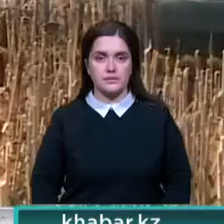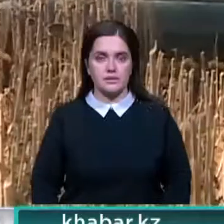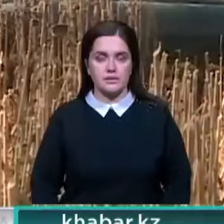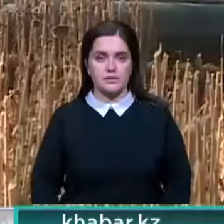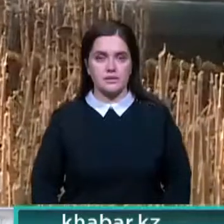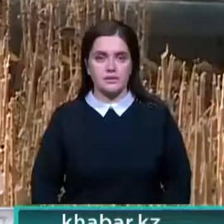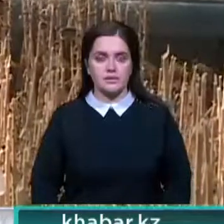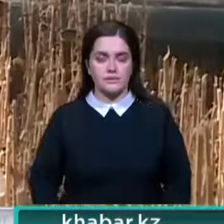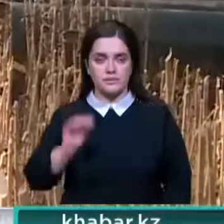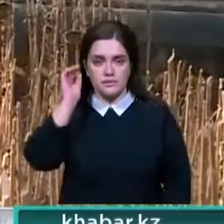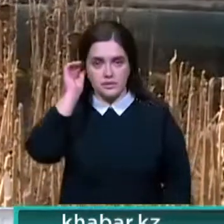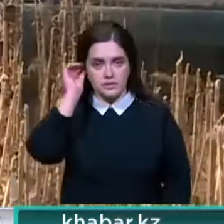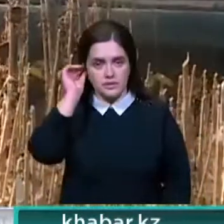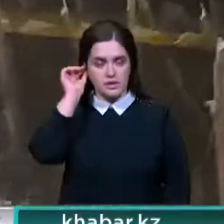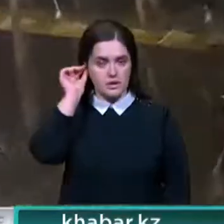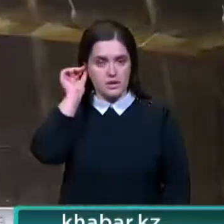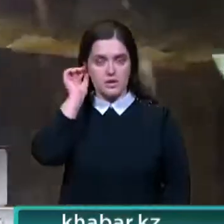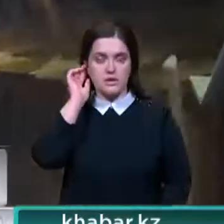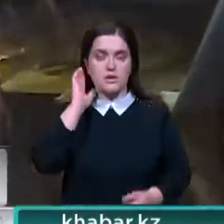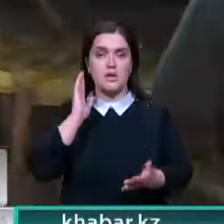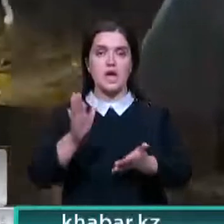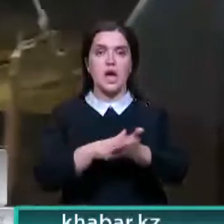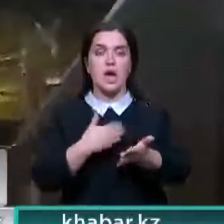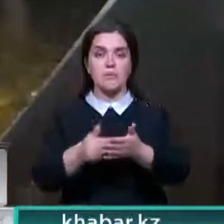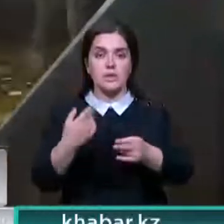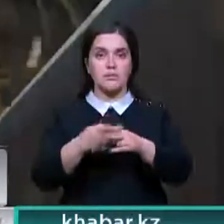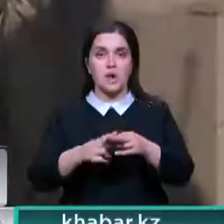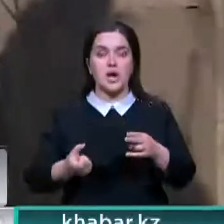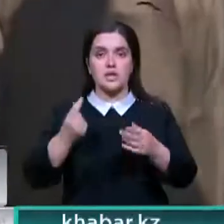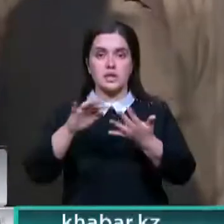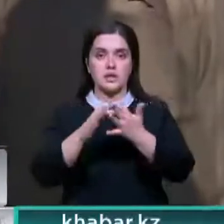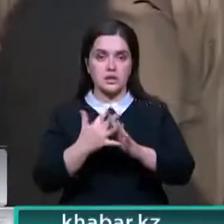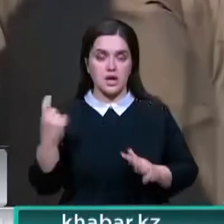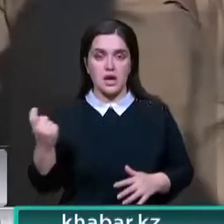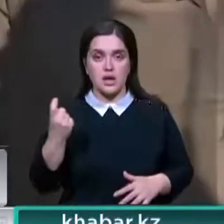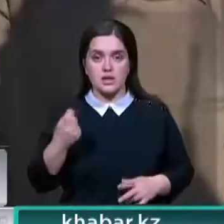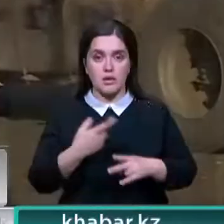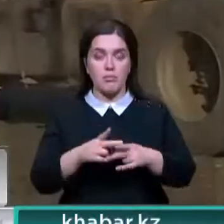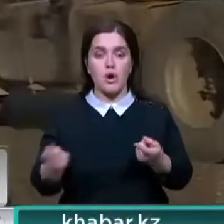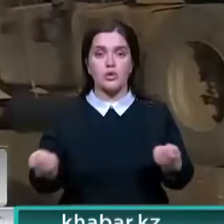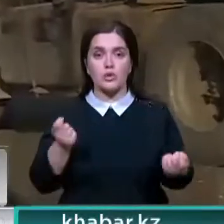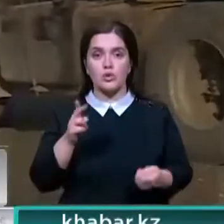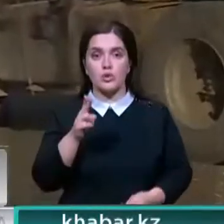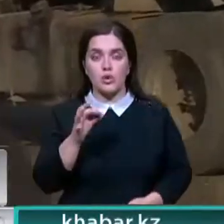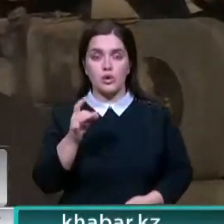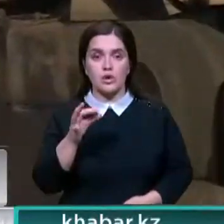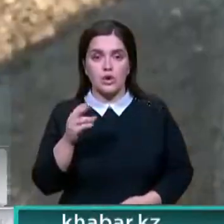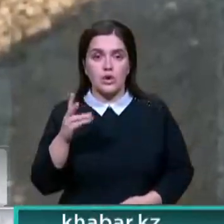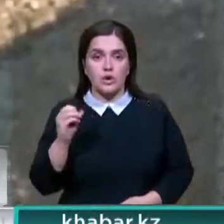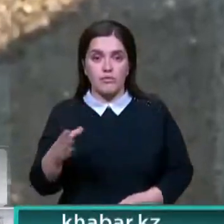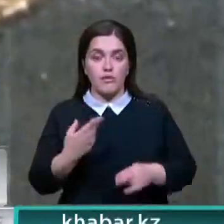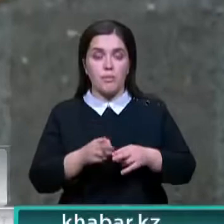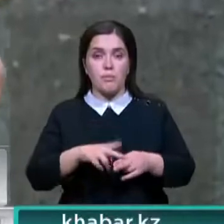В Узнекольском районе маслячными культурами плотно занимаются несколько крестьянских хозяйств. Одним из них руководит Леонид Королев. Предпочтение он отдает